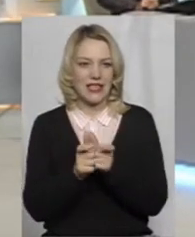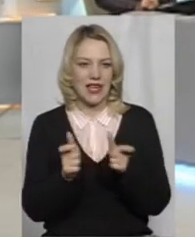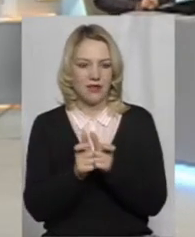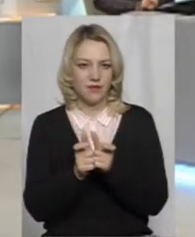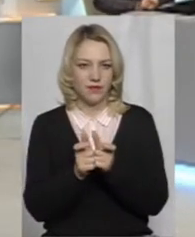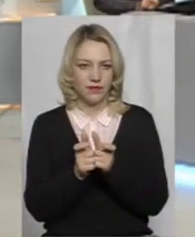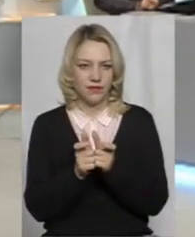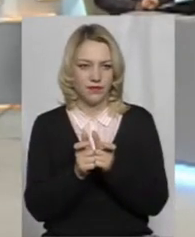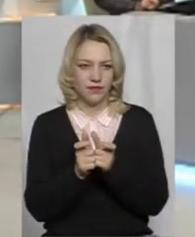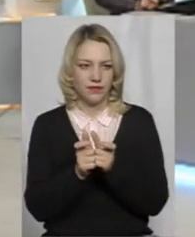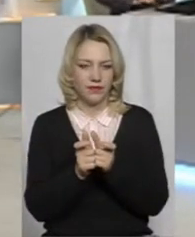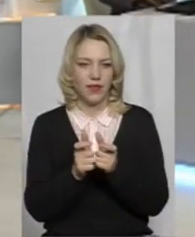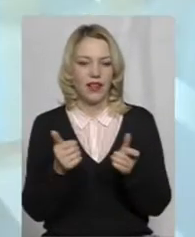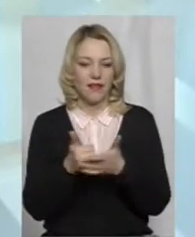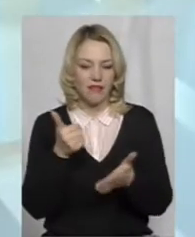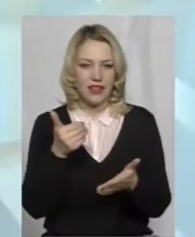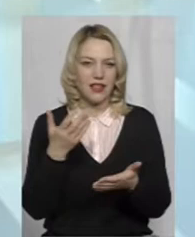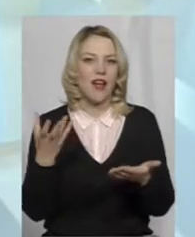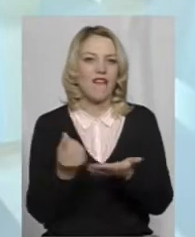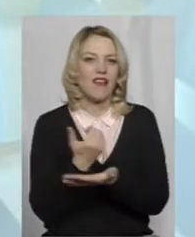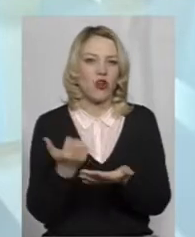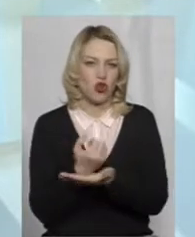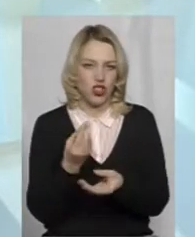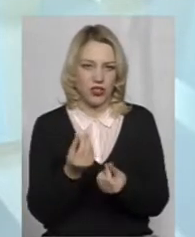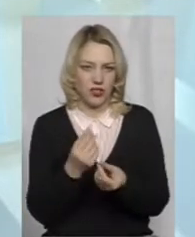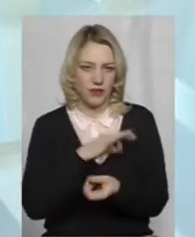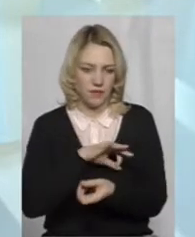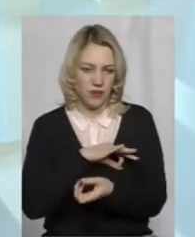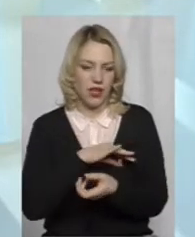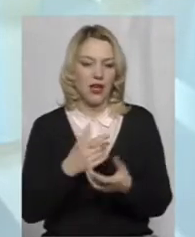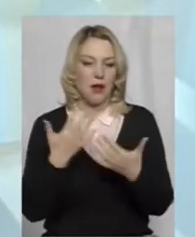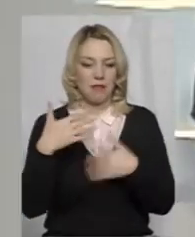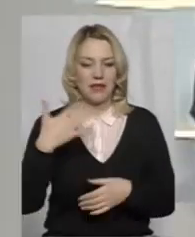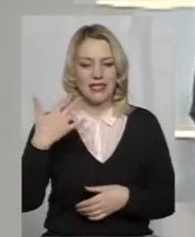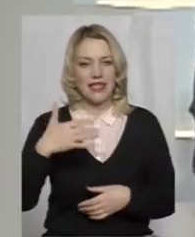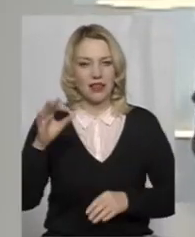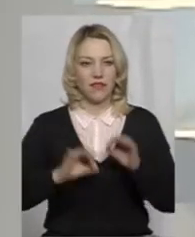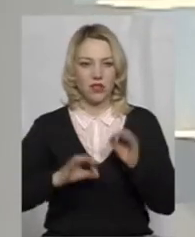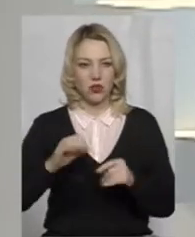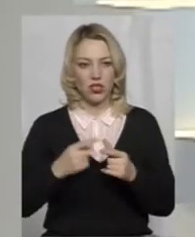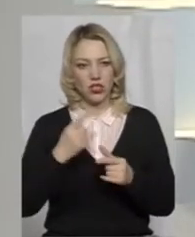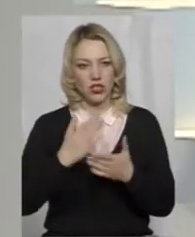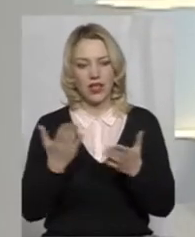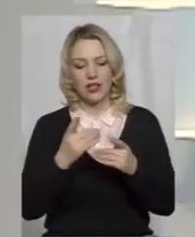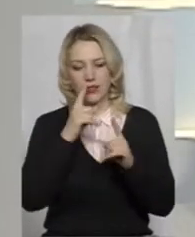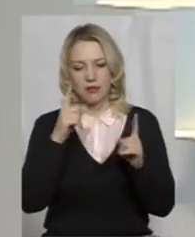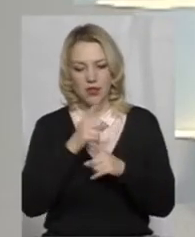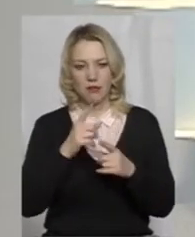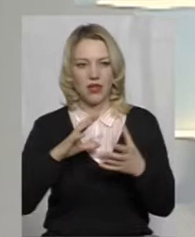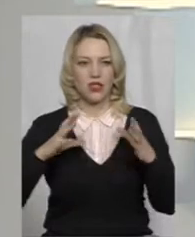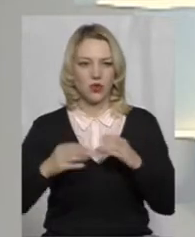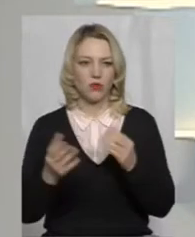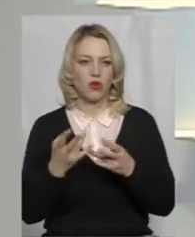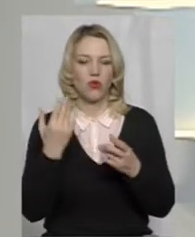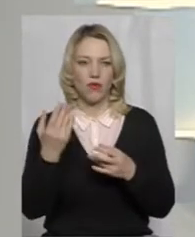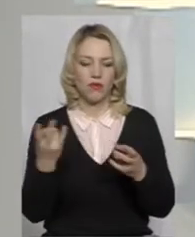виручки. Від виручки. 50%. Чи є якась мінімальна сума, яку ви маєте